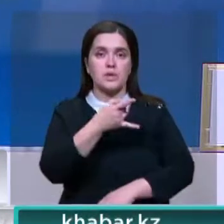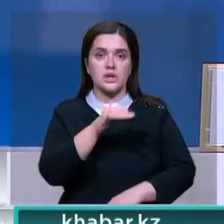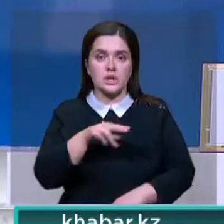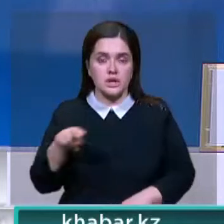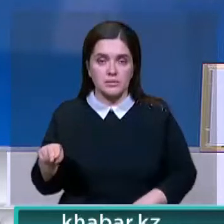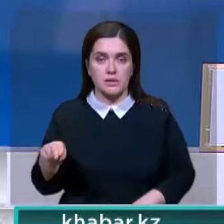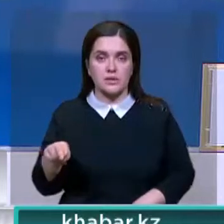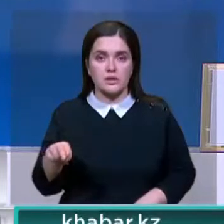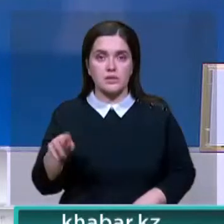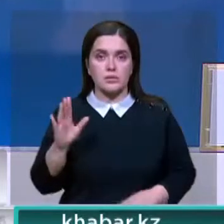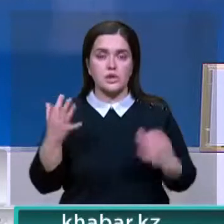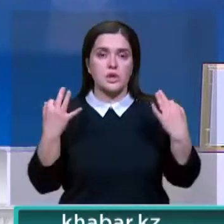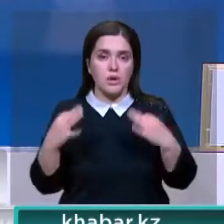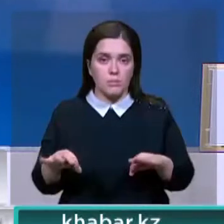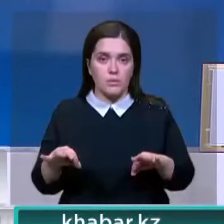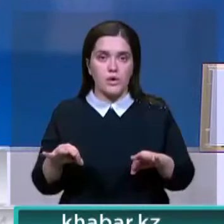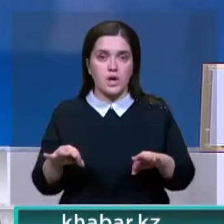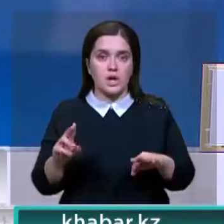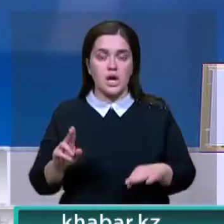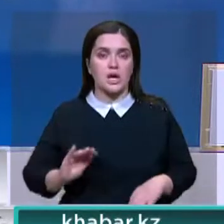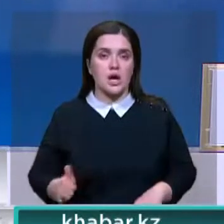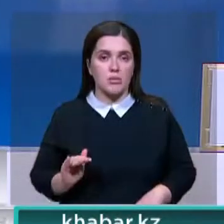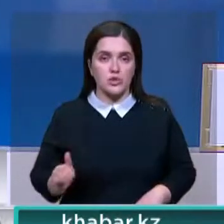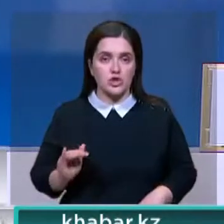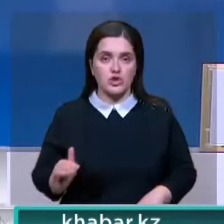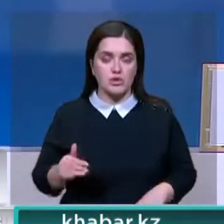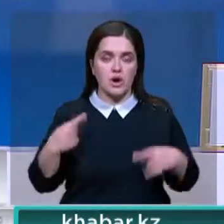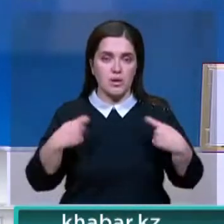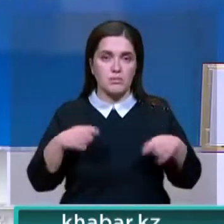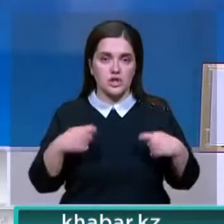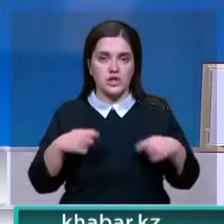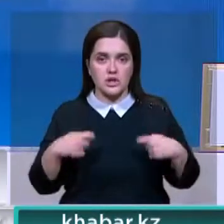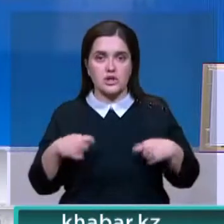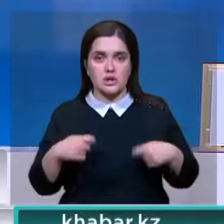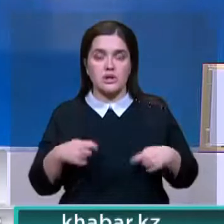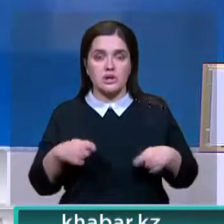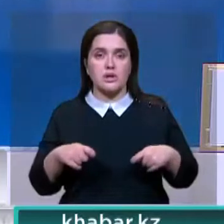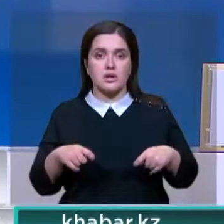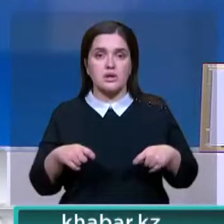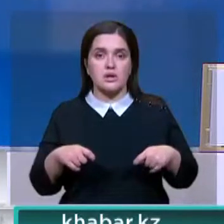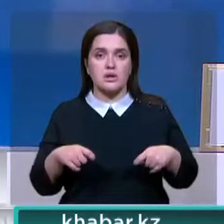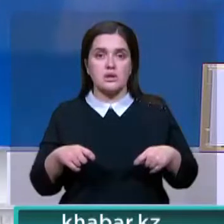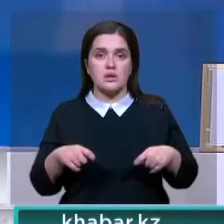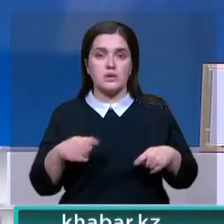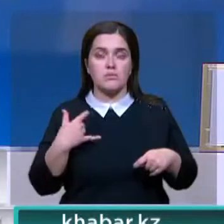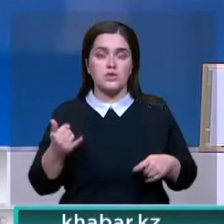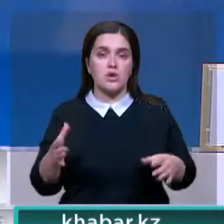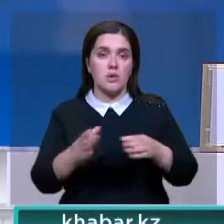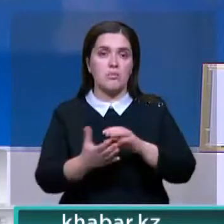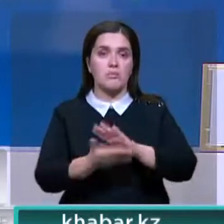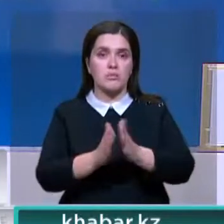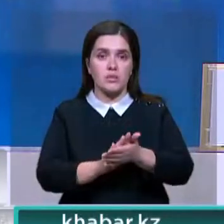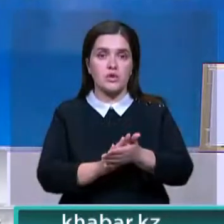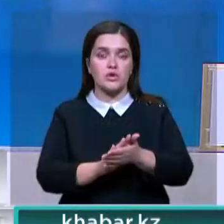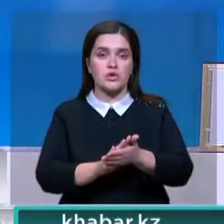они будут допущены к коммерческому обращению. То есть на рынке мы сейчас агитируем компании, для того,